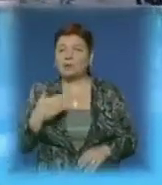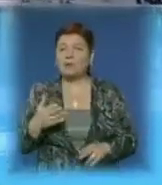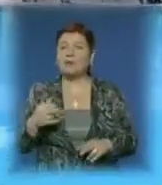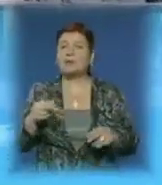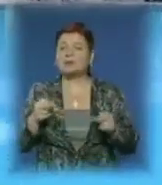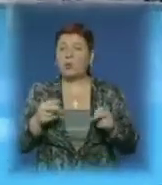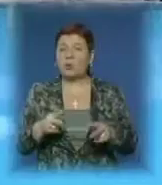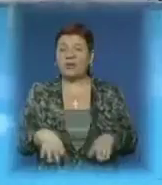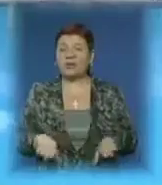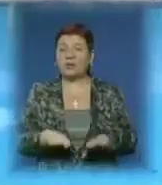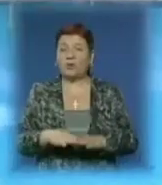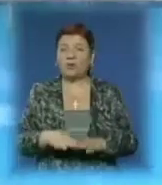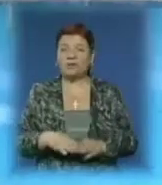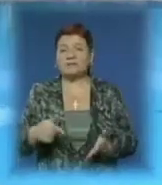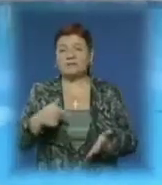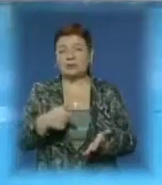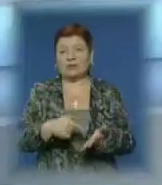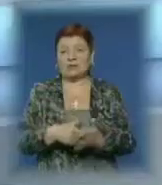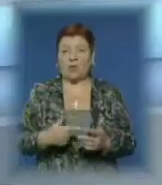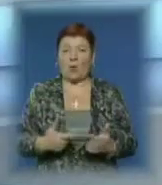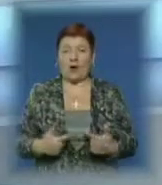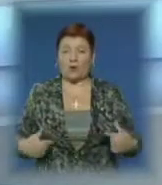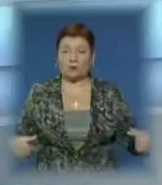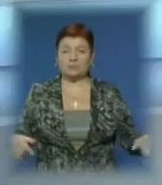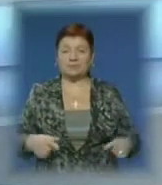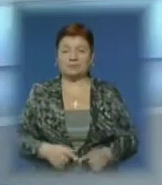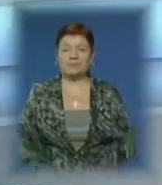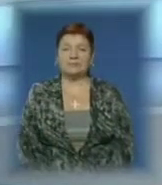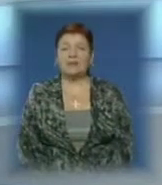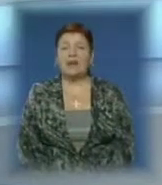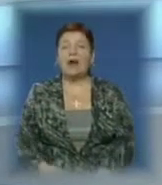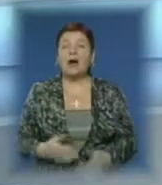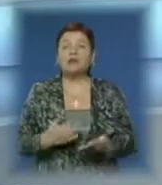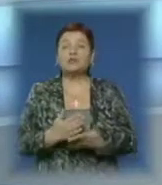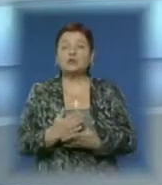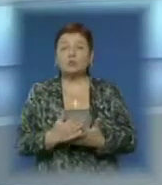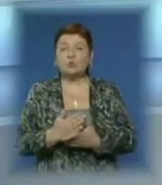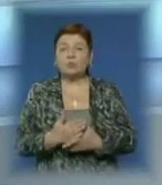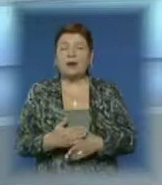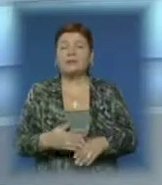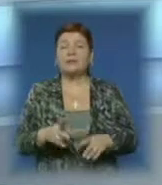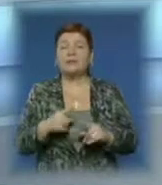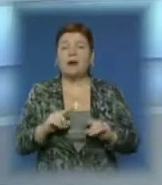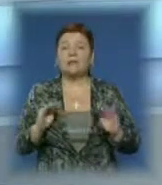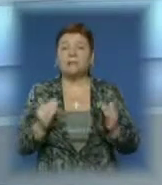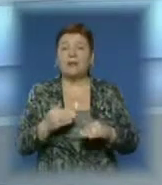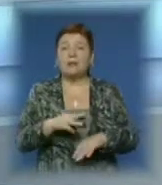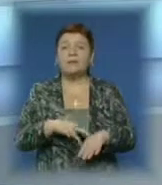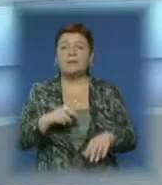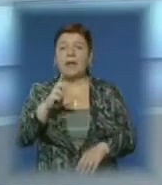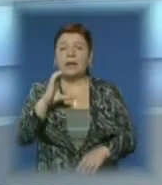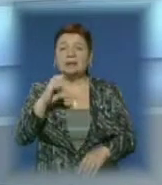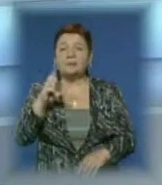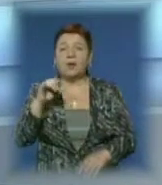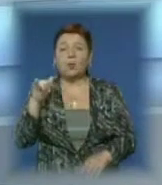стати рекреаційною столицею краю. Служба безпеки України викрила групу нелегалів. Співробітники СБУ